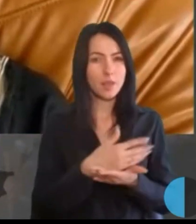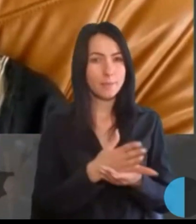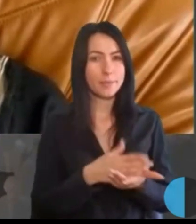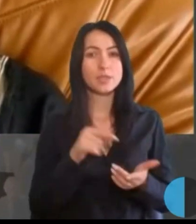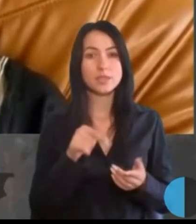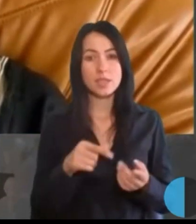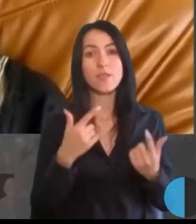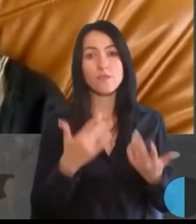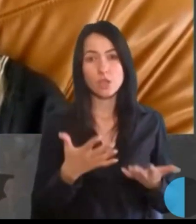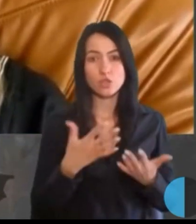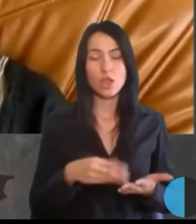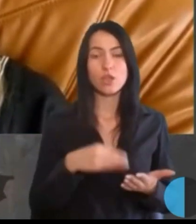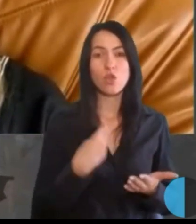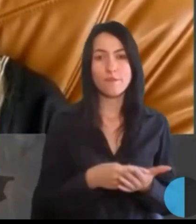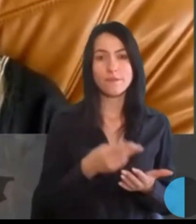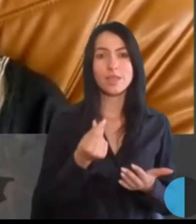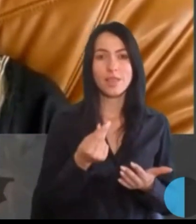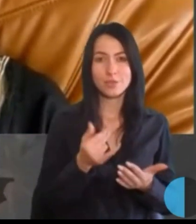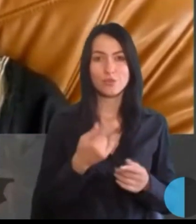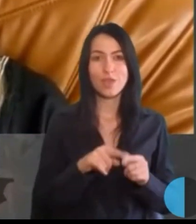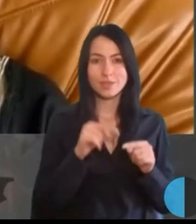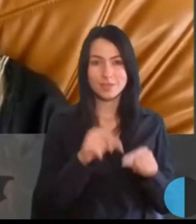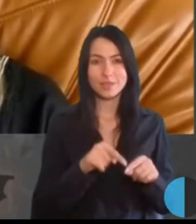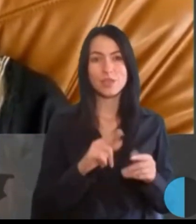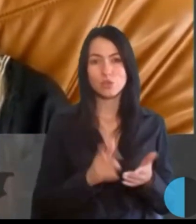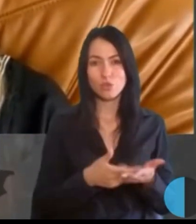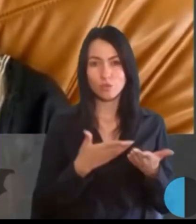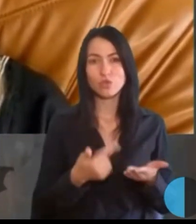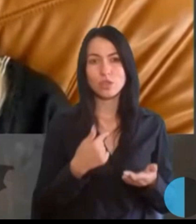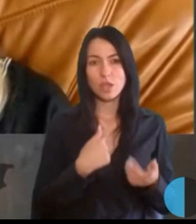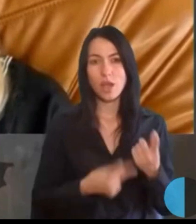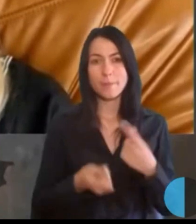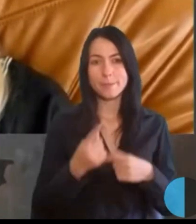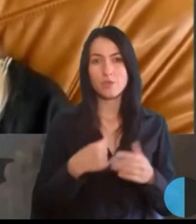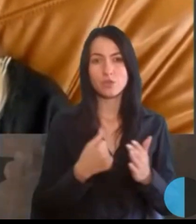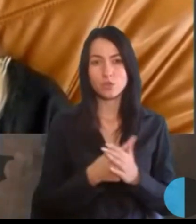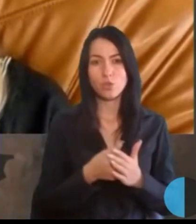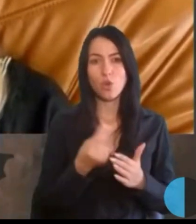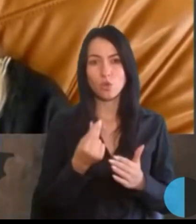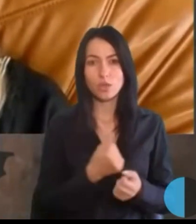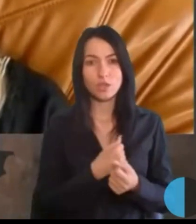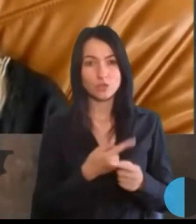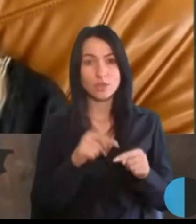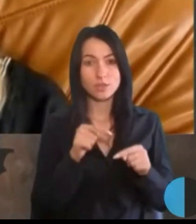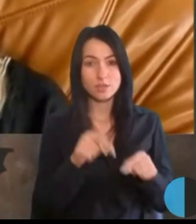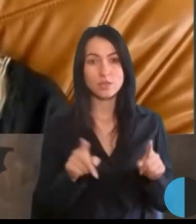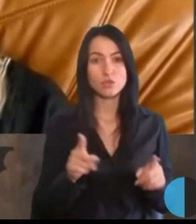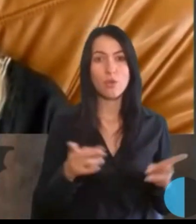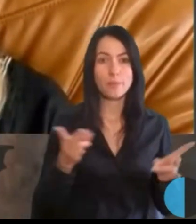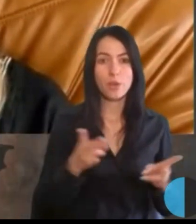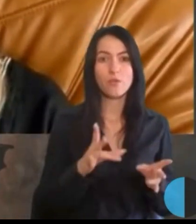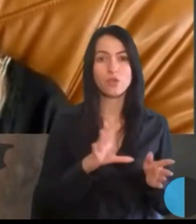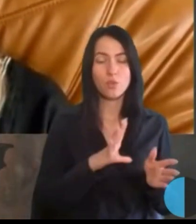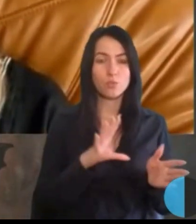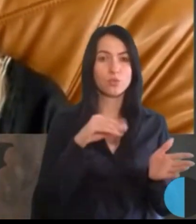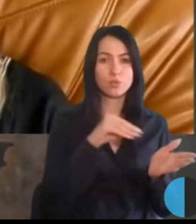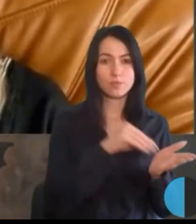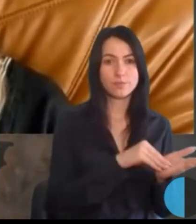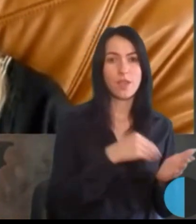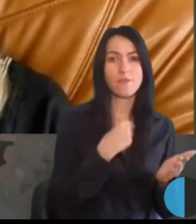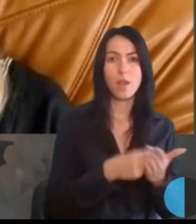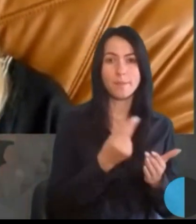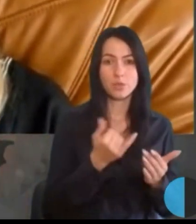фінансування. І це те, знову ж таки, я повертаюся до грошей, на жаль. Це те, що повинно бути закладено в бюджет і вже 2024